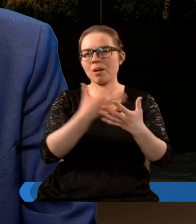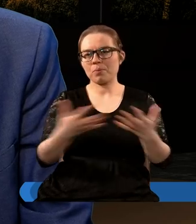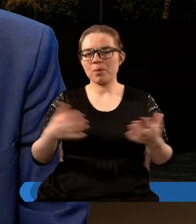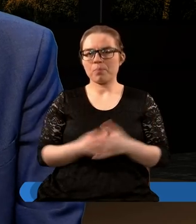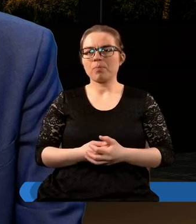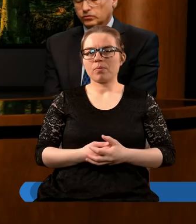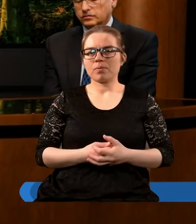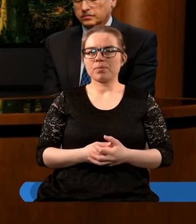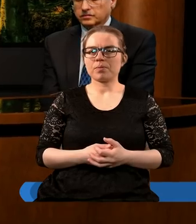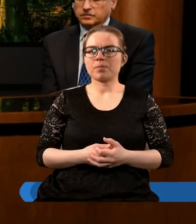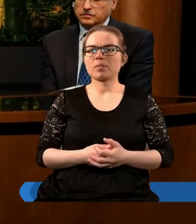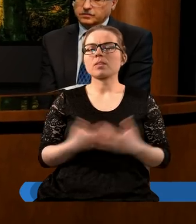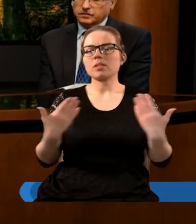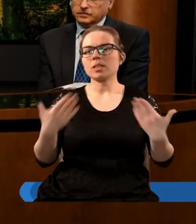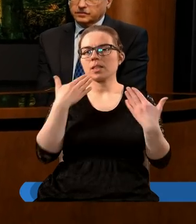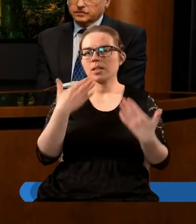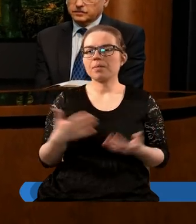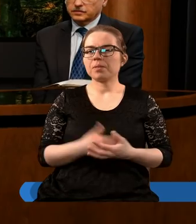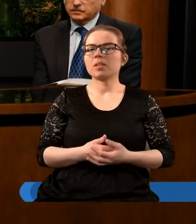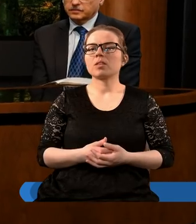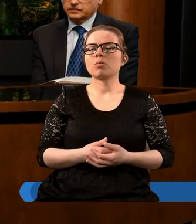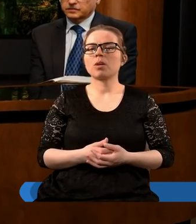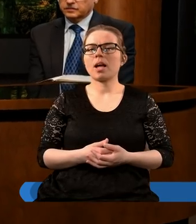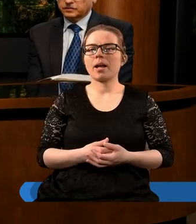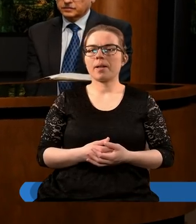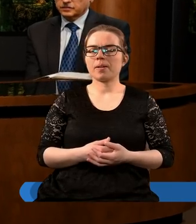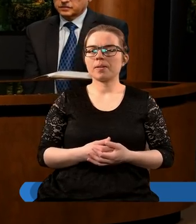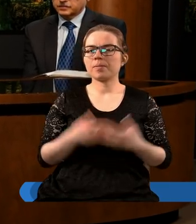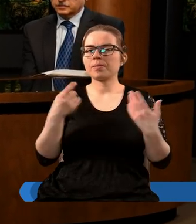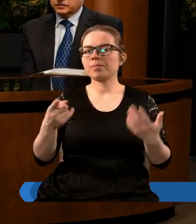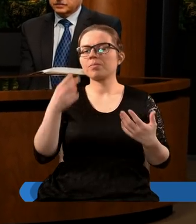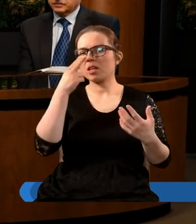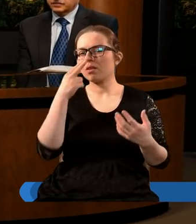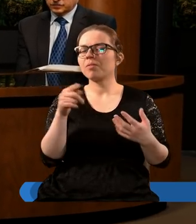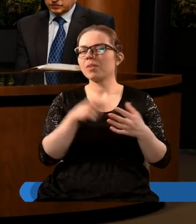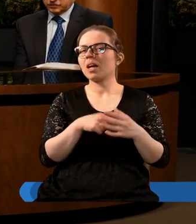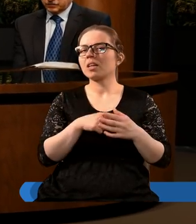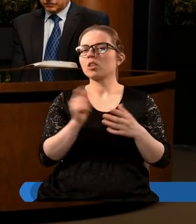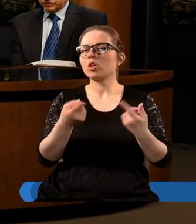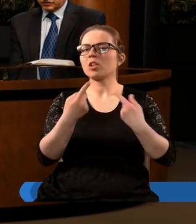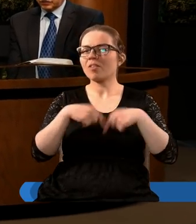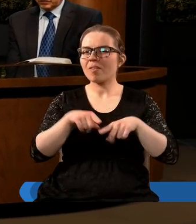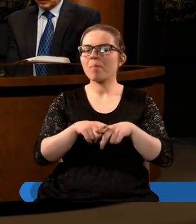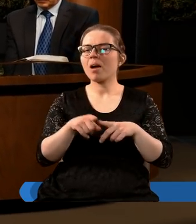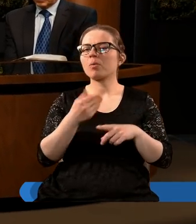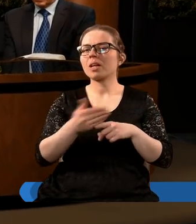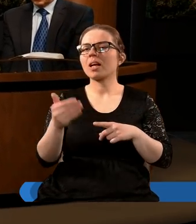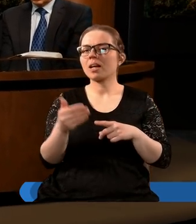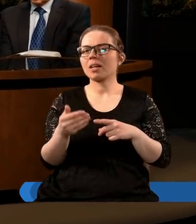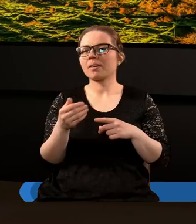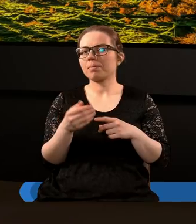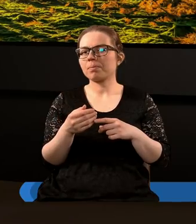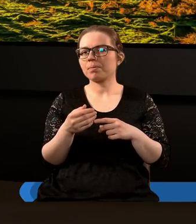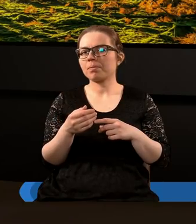ziemi tak dziękuję to mi się wydaje ten obraz już uzupełnia się trochę rozumiemy